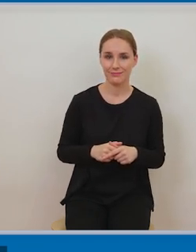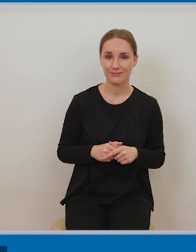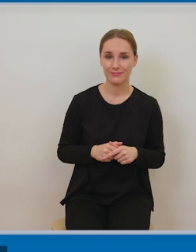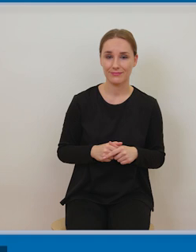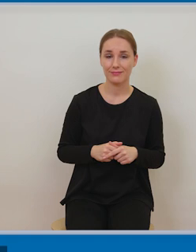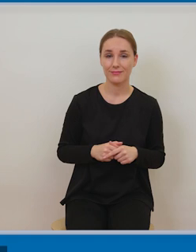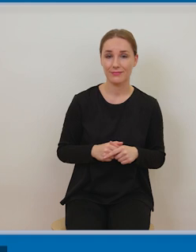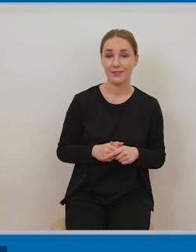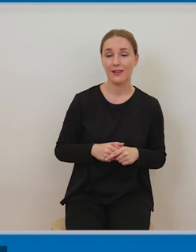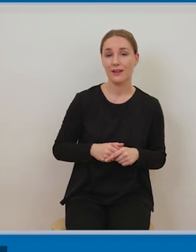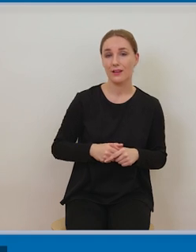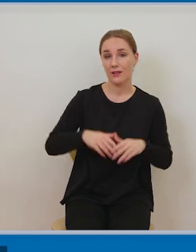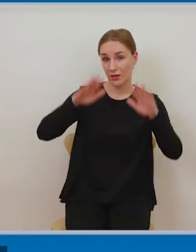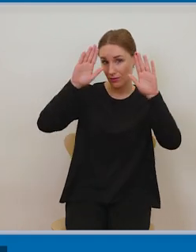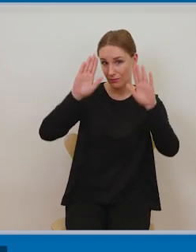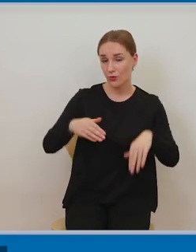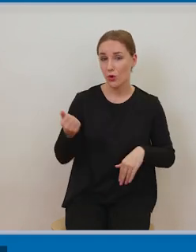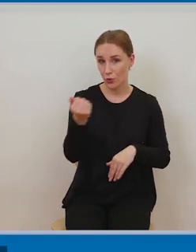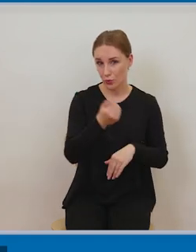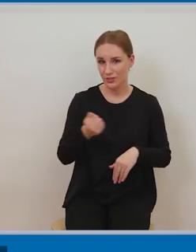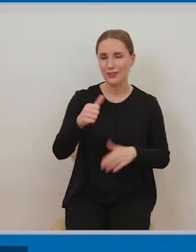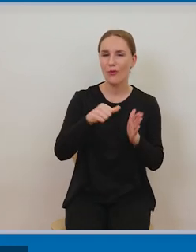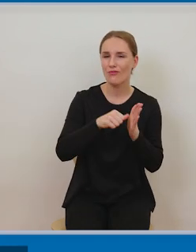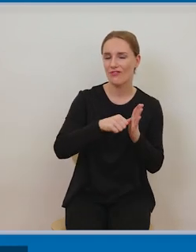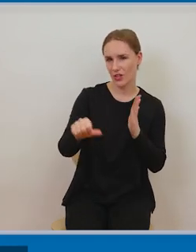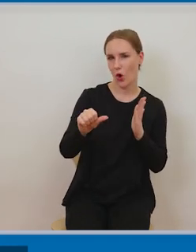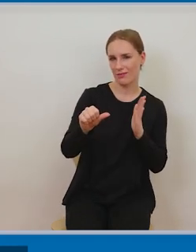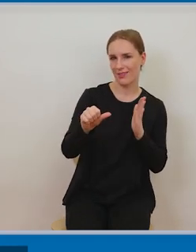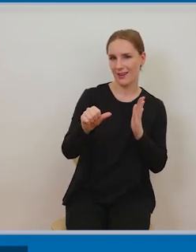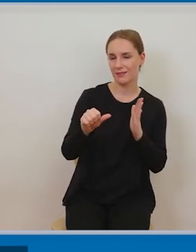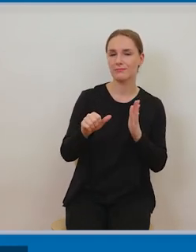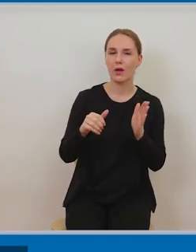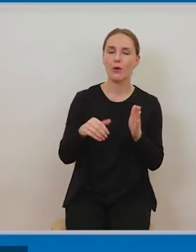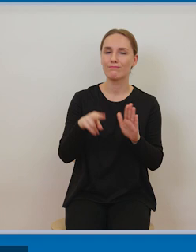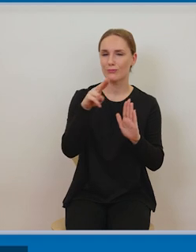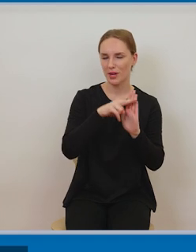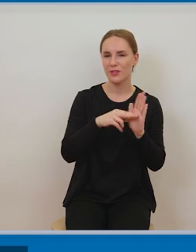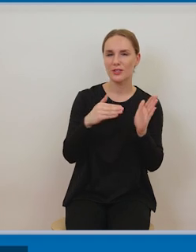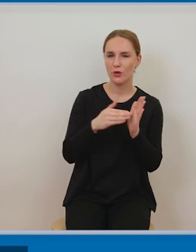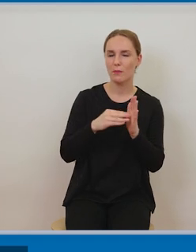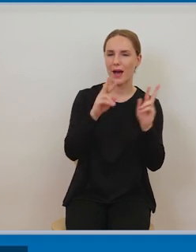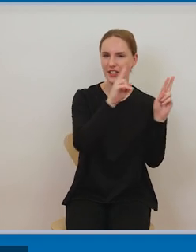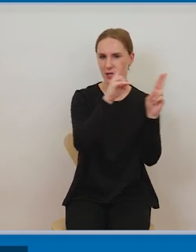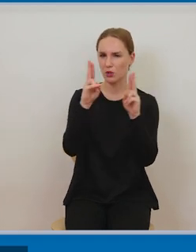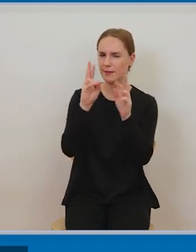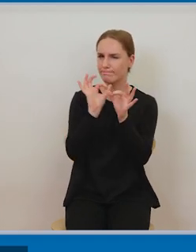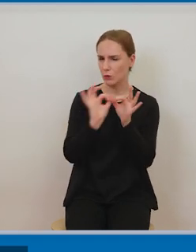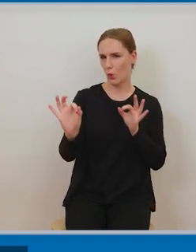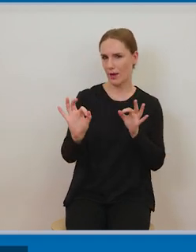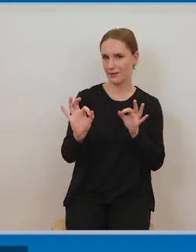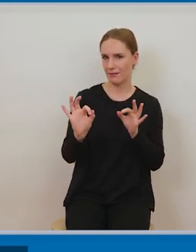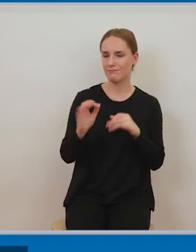interpretować w taki sposób ścisły, a więc za każdym razem pamiętać, jakie ustawodawca określił